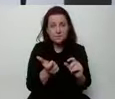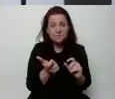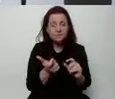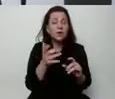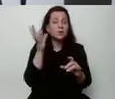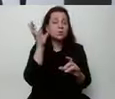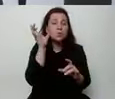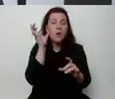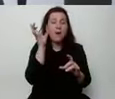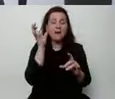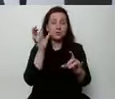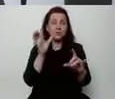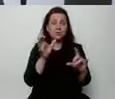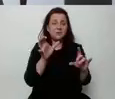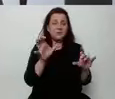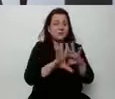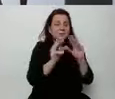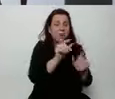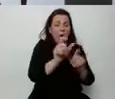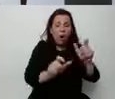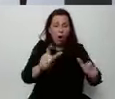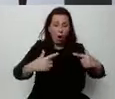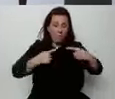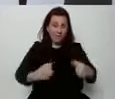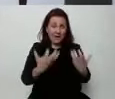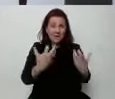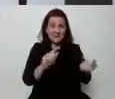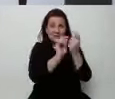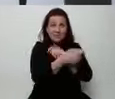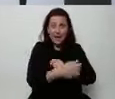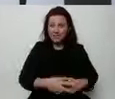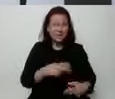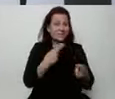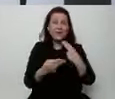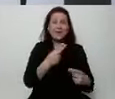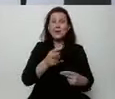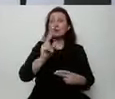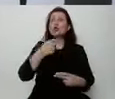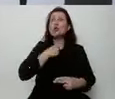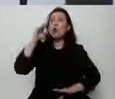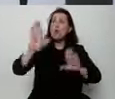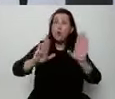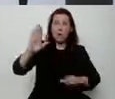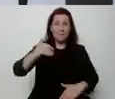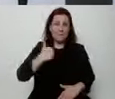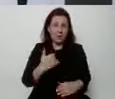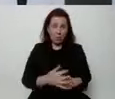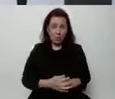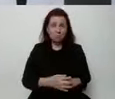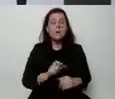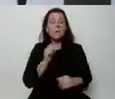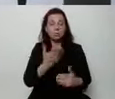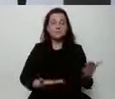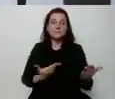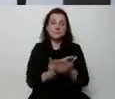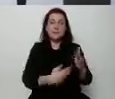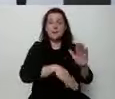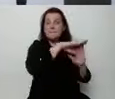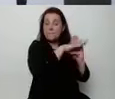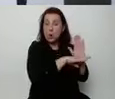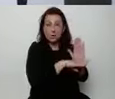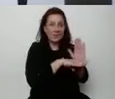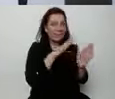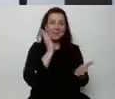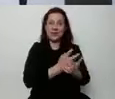się w tych wszystkich obywateli, którzy chcą zmiany. Niezależnie od tego, na kogo głosowali. I są propozycje programowe, nie tylko u